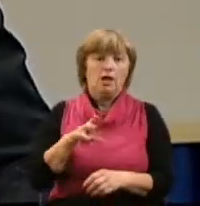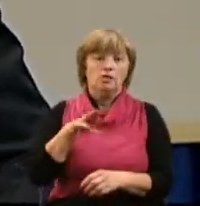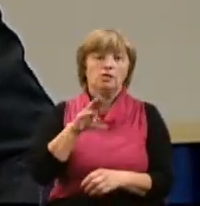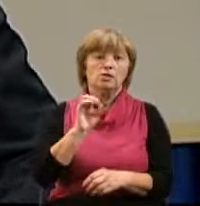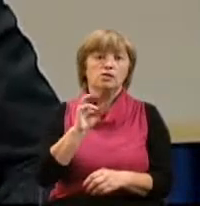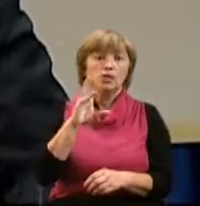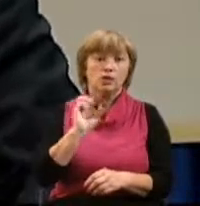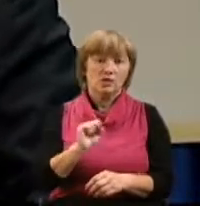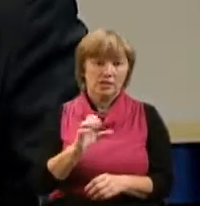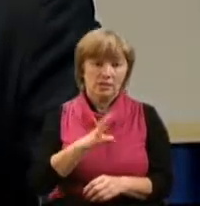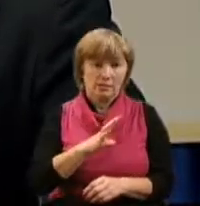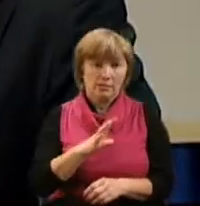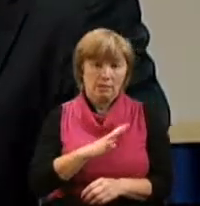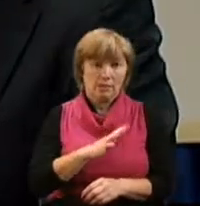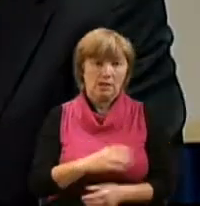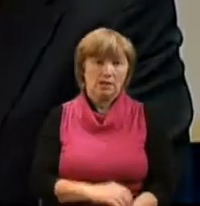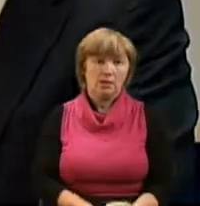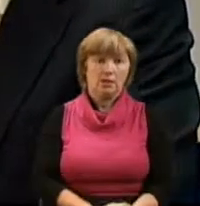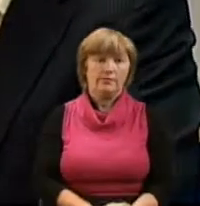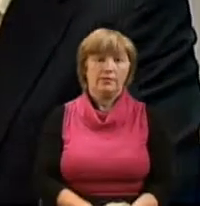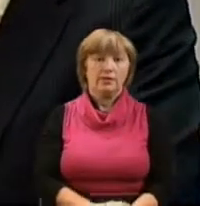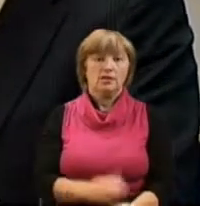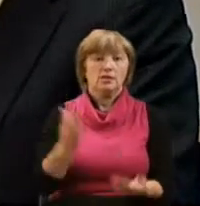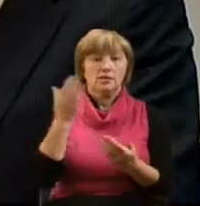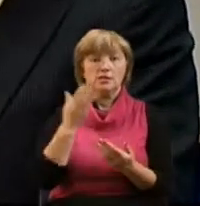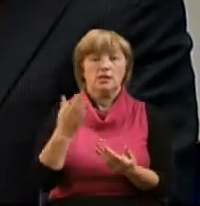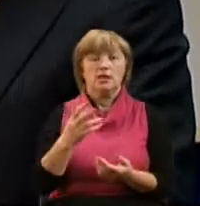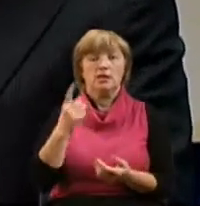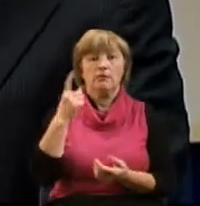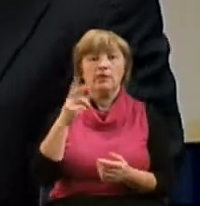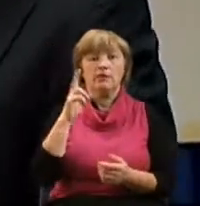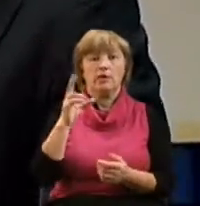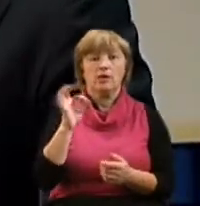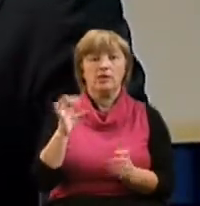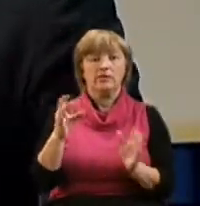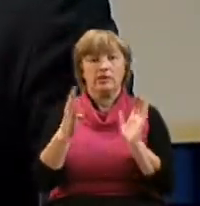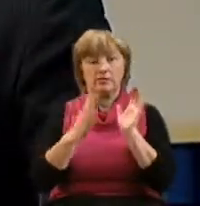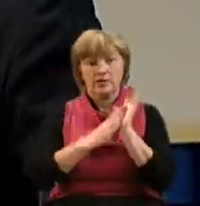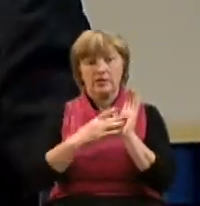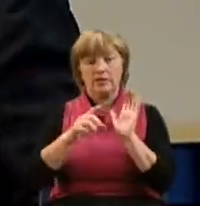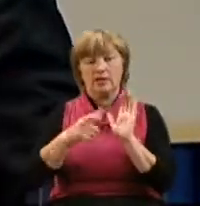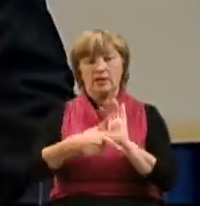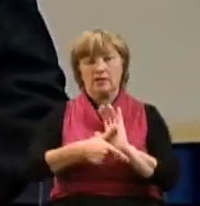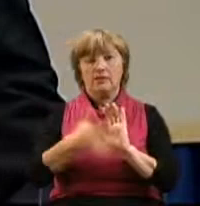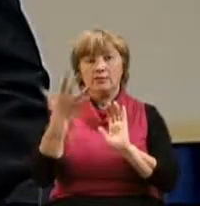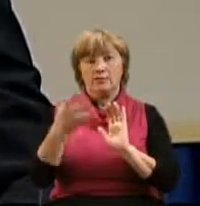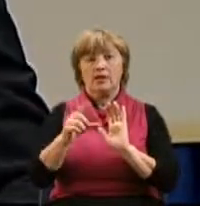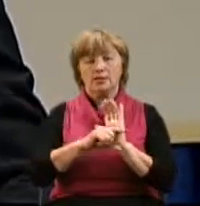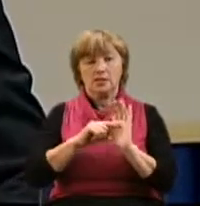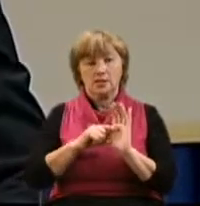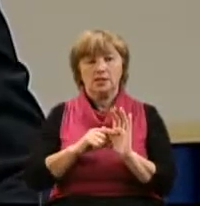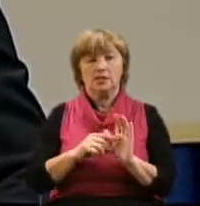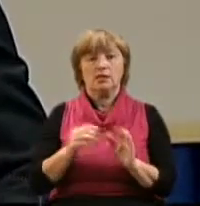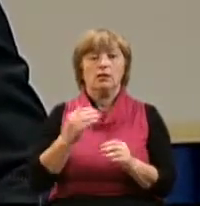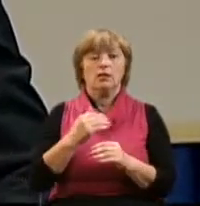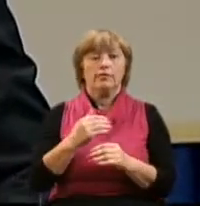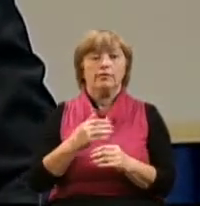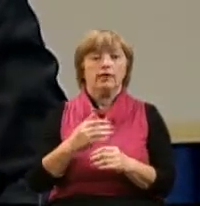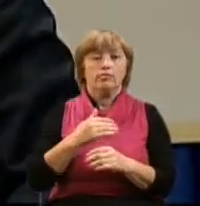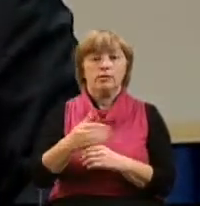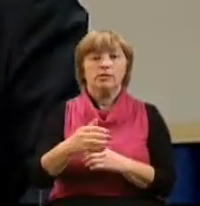читаем 1 Коринфянам 9.5 из слов апостола Павла, что уже после смерти и воскресения нашего Господа, когда